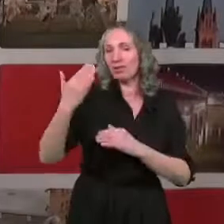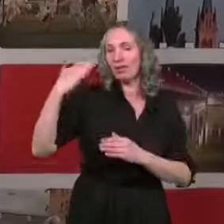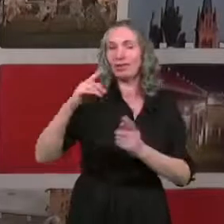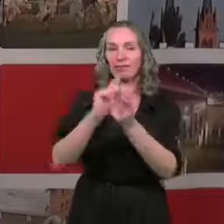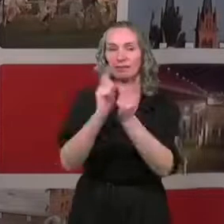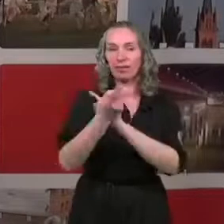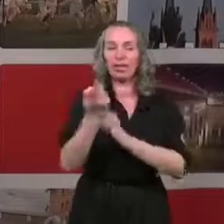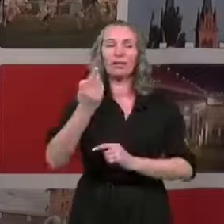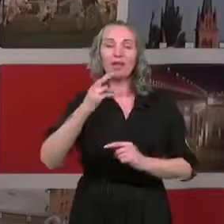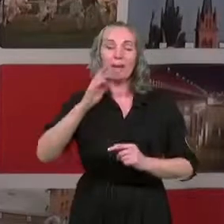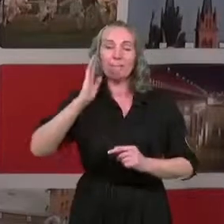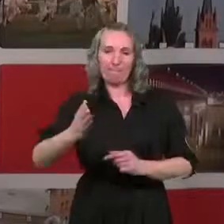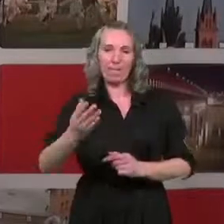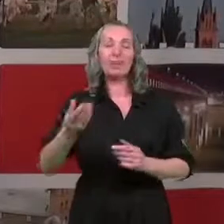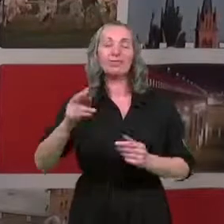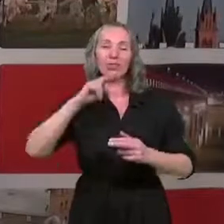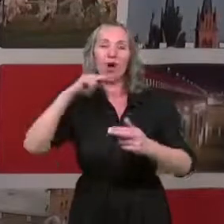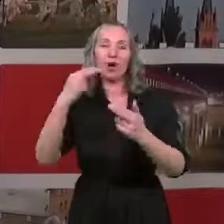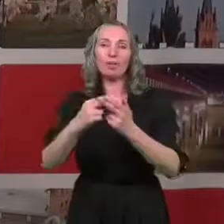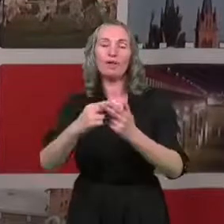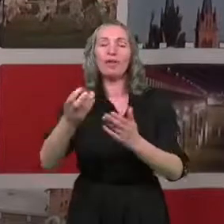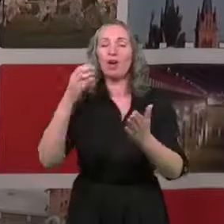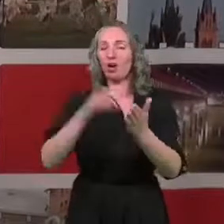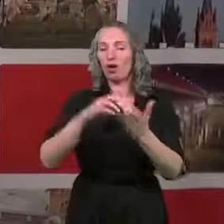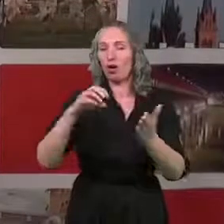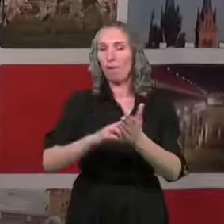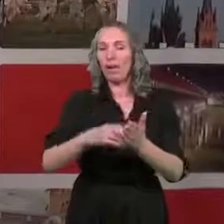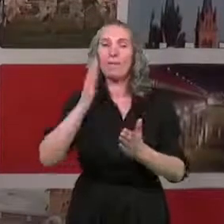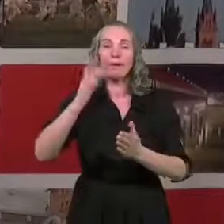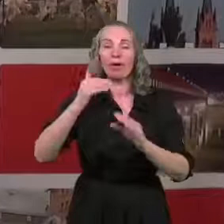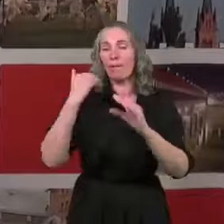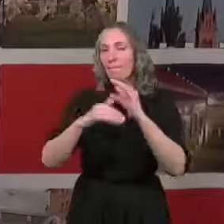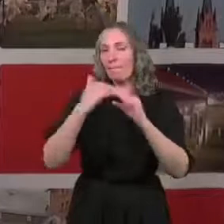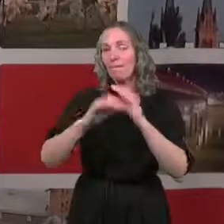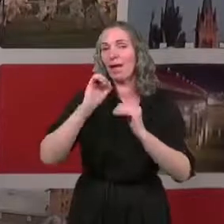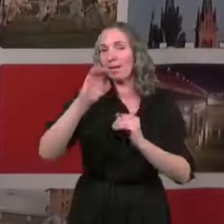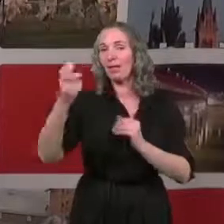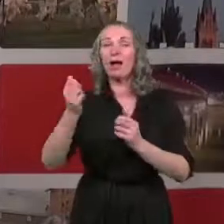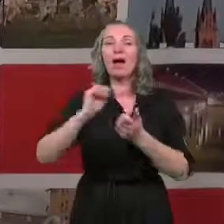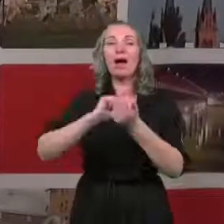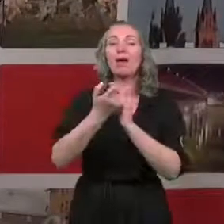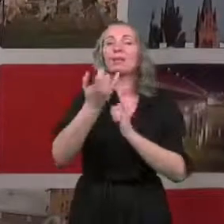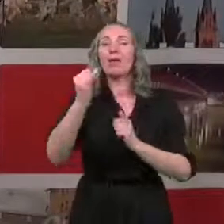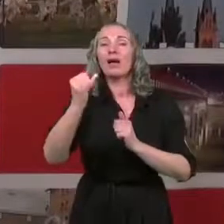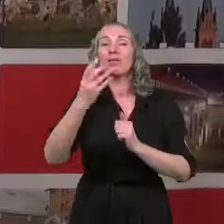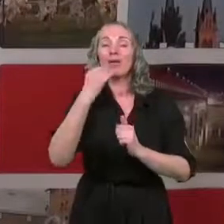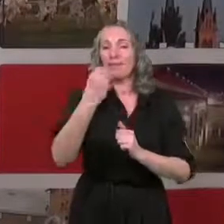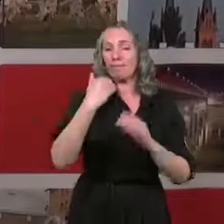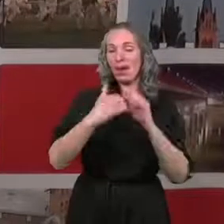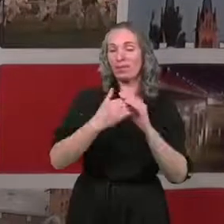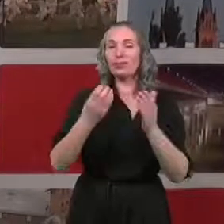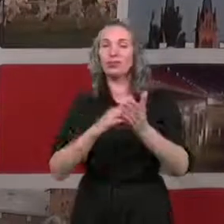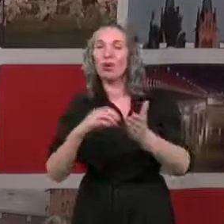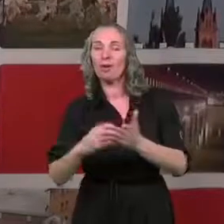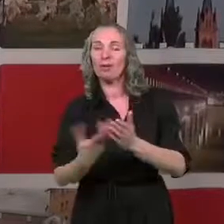spotkań, znajdziecie te odpowiedzi Państwo na pewno w komentarzu bądź mailem, w zależności od tego, w jakiej formie